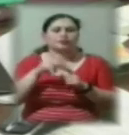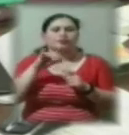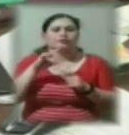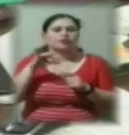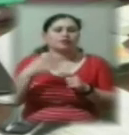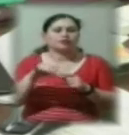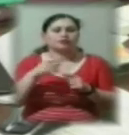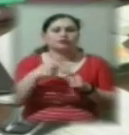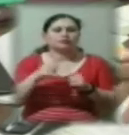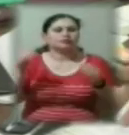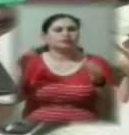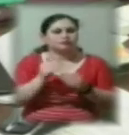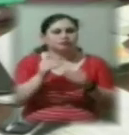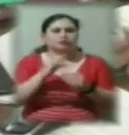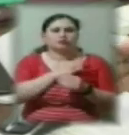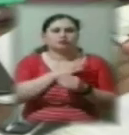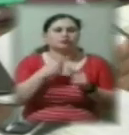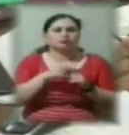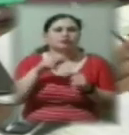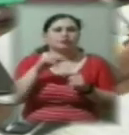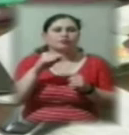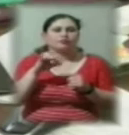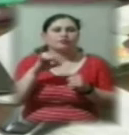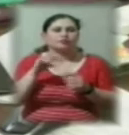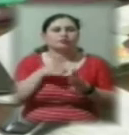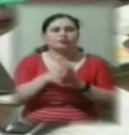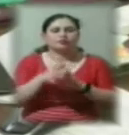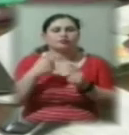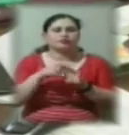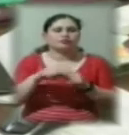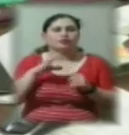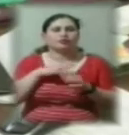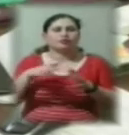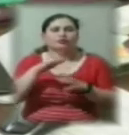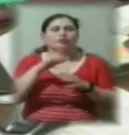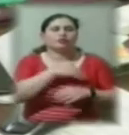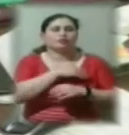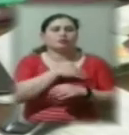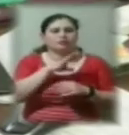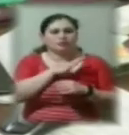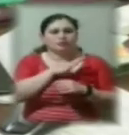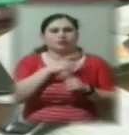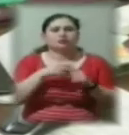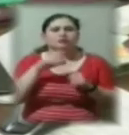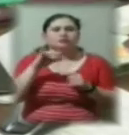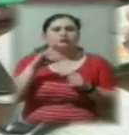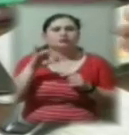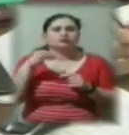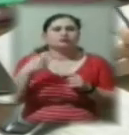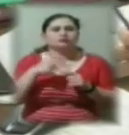були підверджені впливу, тому що генічно була посіла температура. Північні райони все ж таки більше.